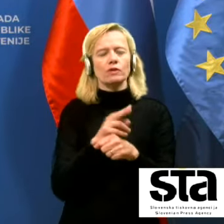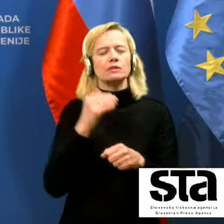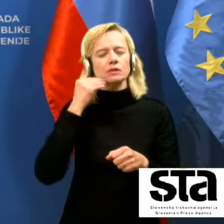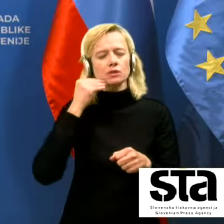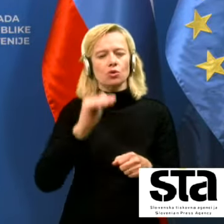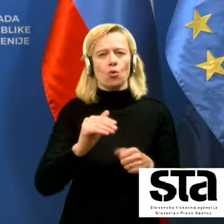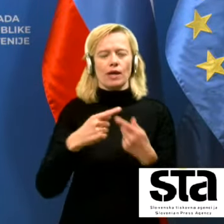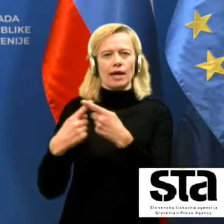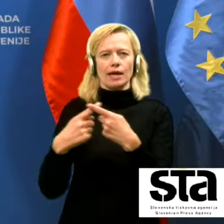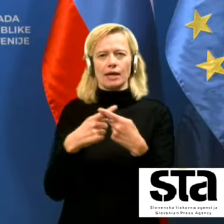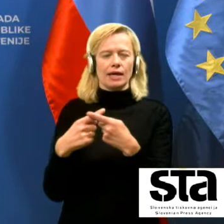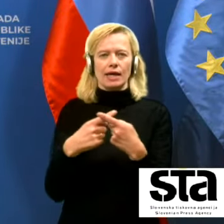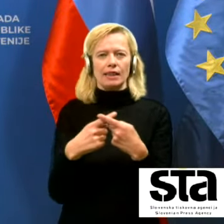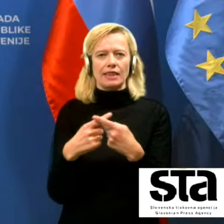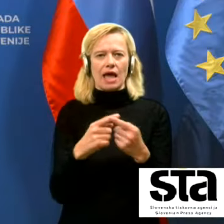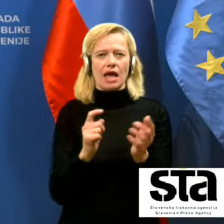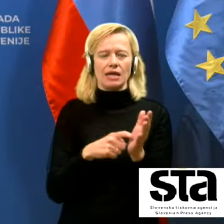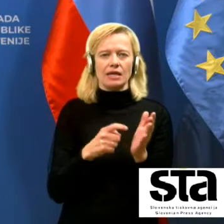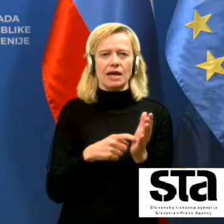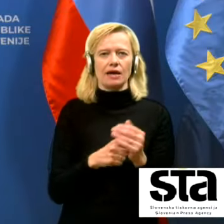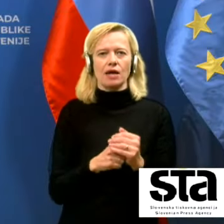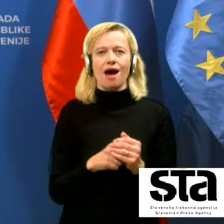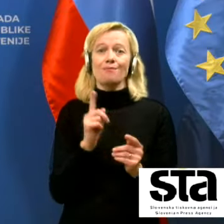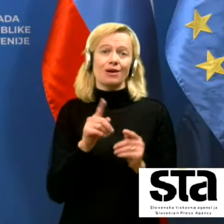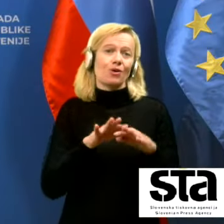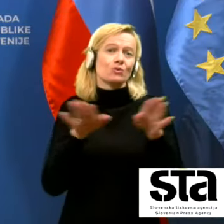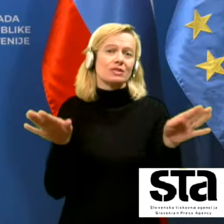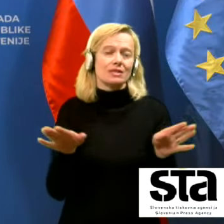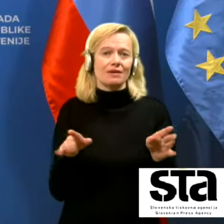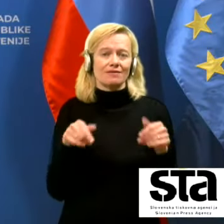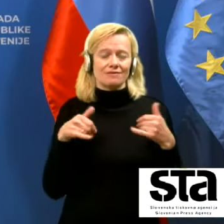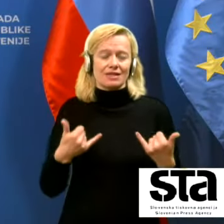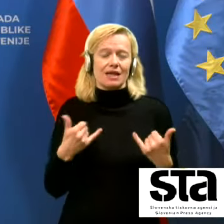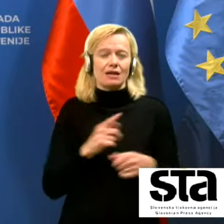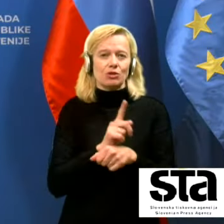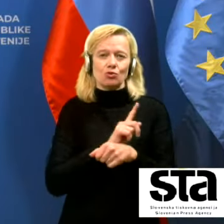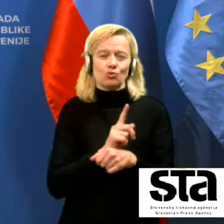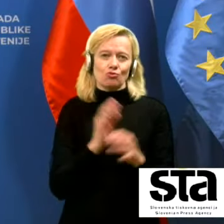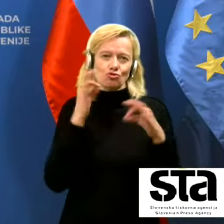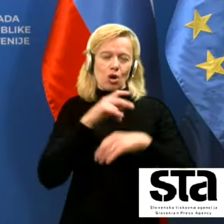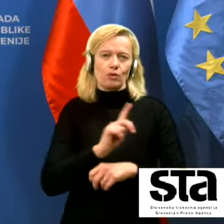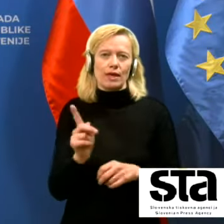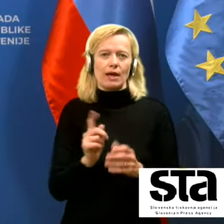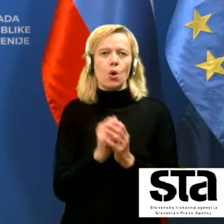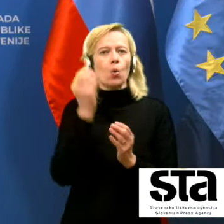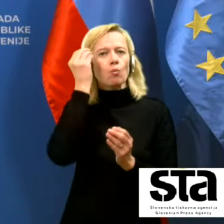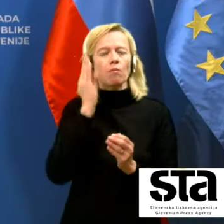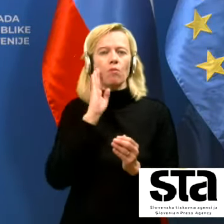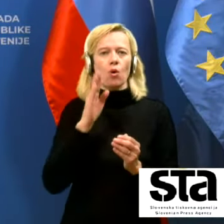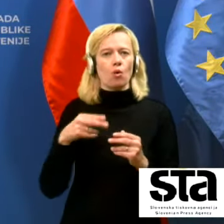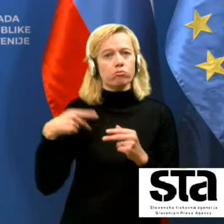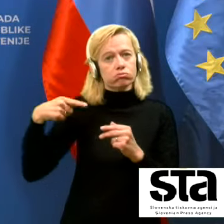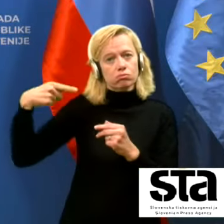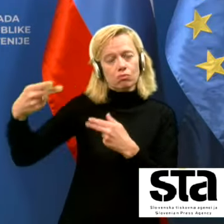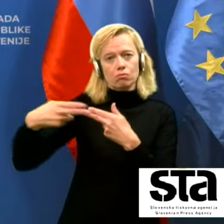in vse jih očitno v tem trenutku ne upamo sveda da jih bo v nekem bližnjem